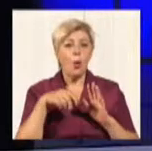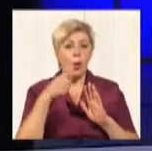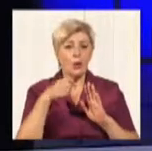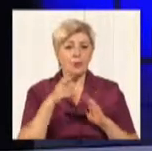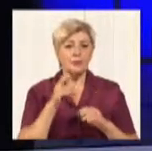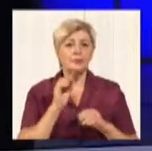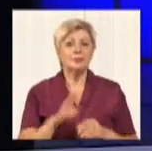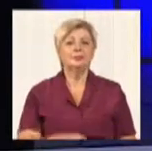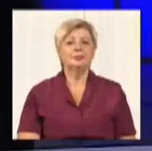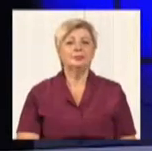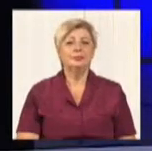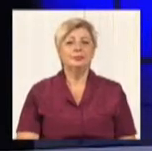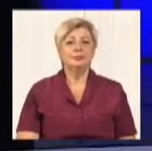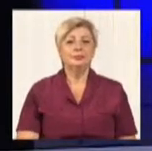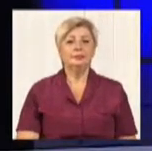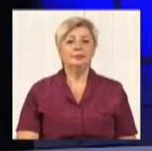цифрове.